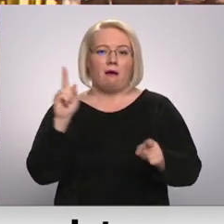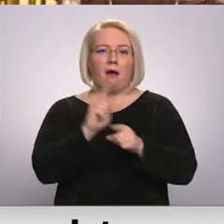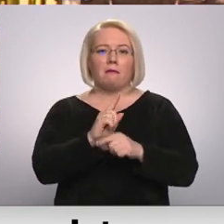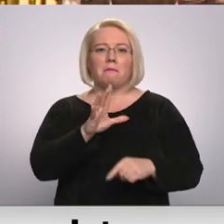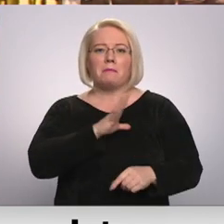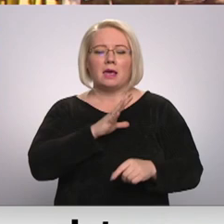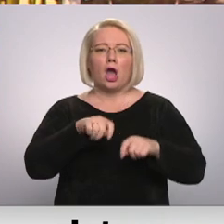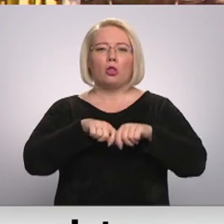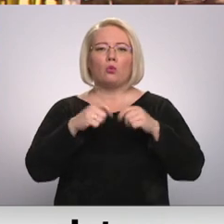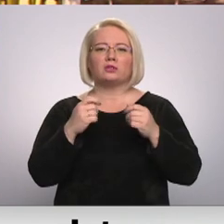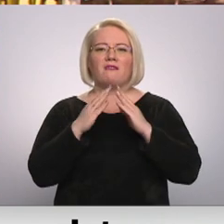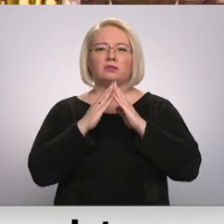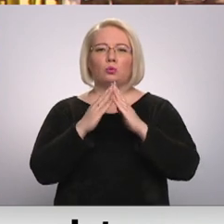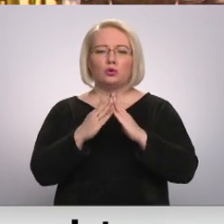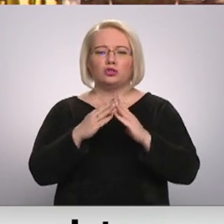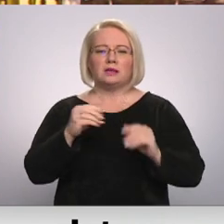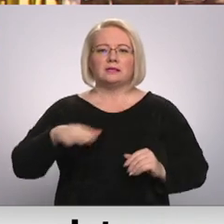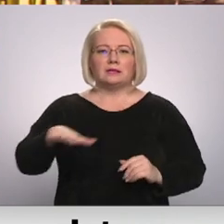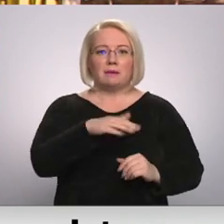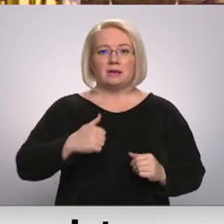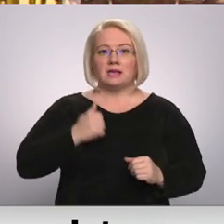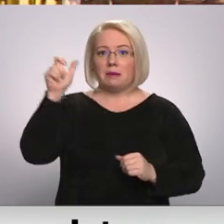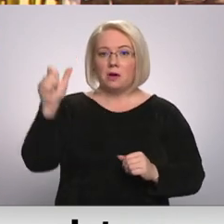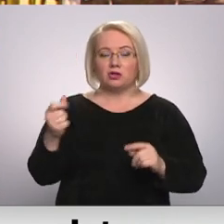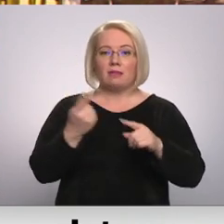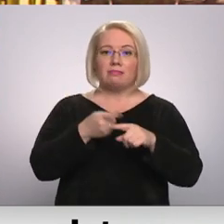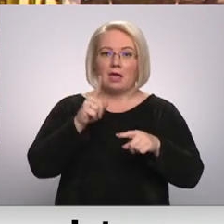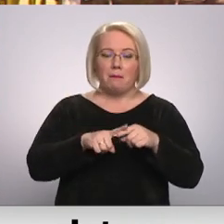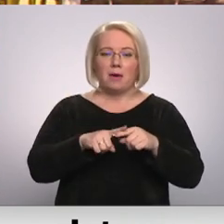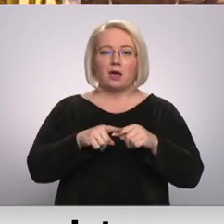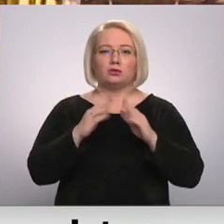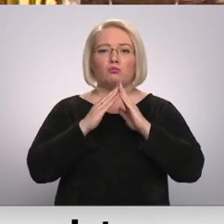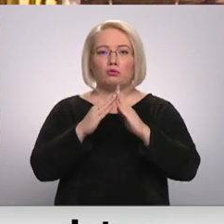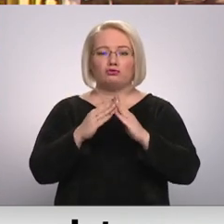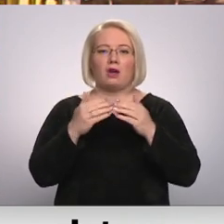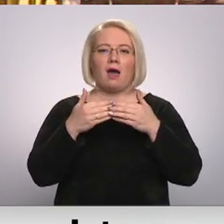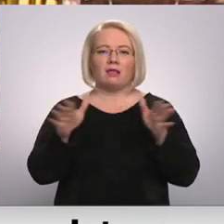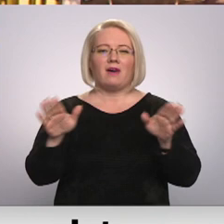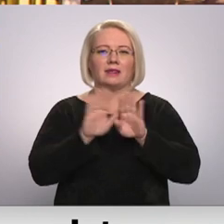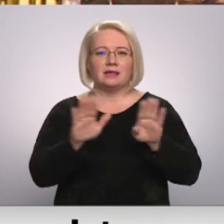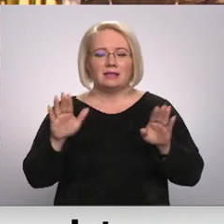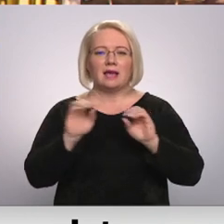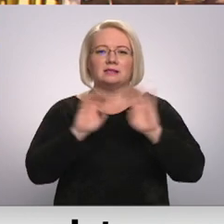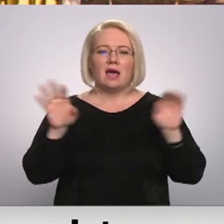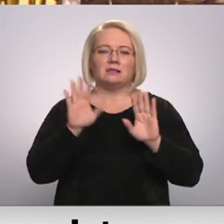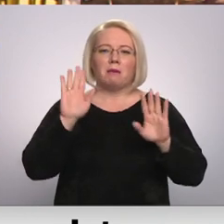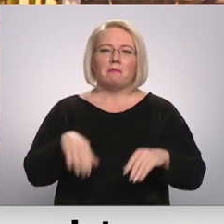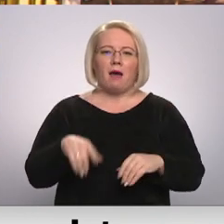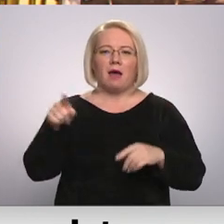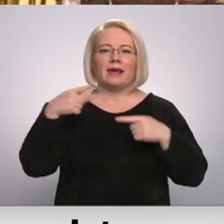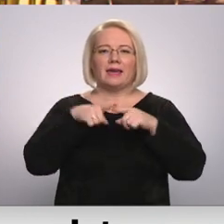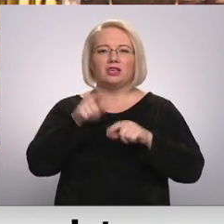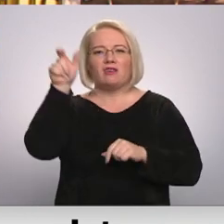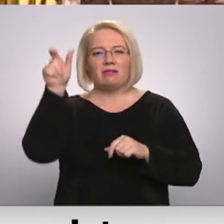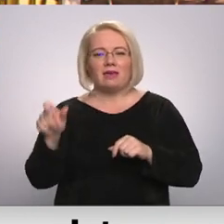arī lūznavas muižas, zemes īpašnieks tāpēc muižā atklāta izstāde, kas tāsta ne tikai pār Kerbets personību, bet arī